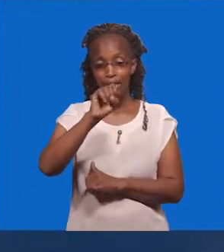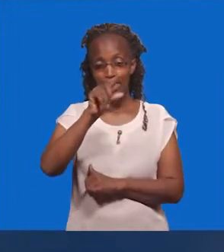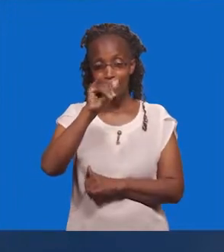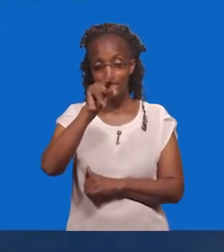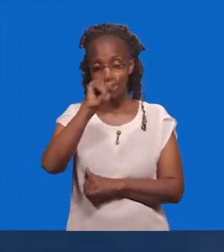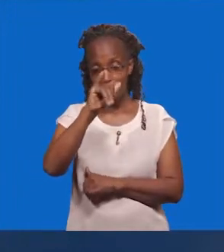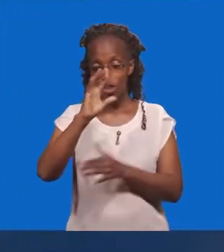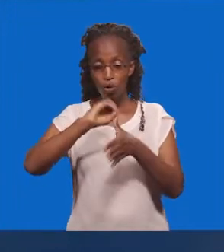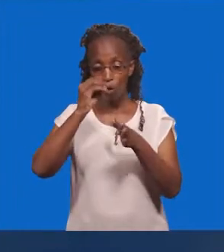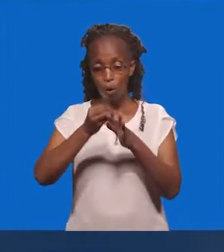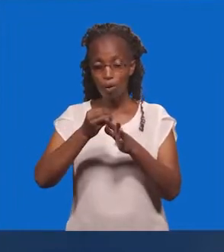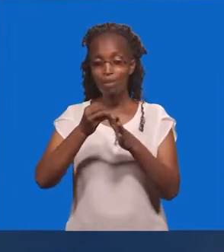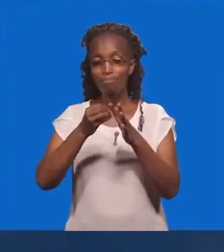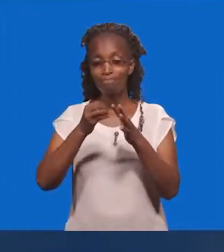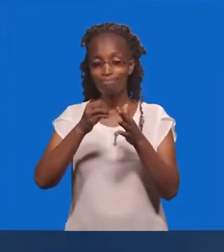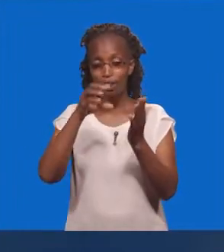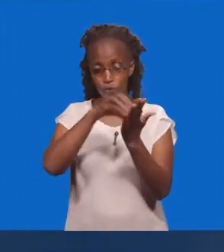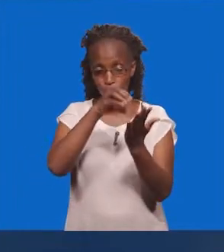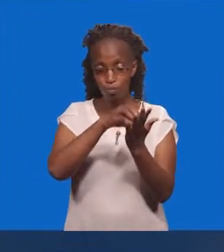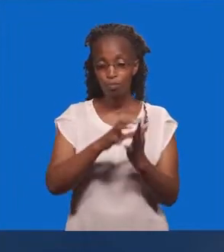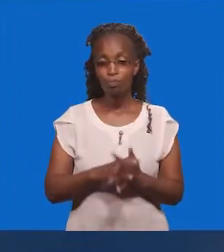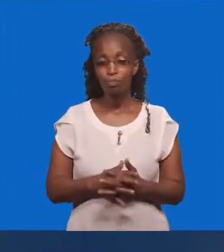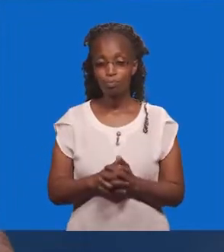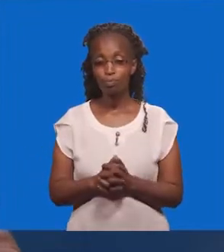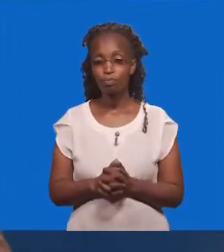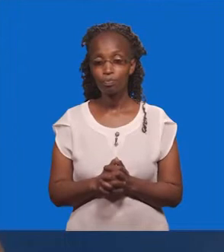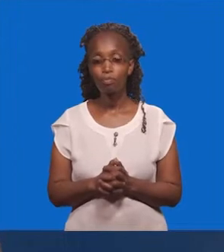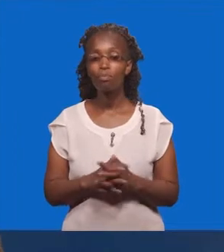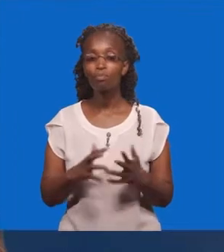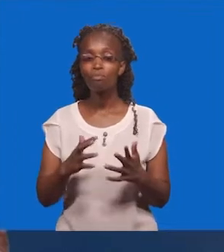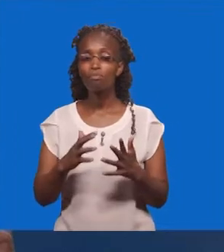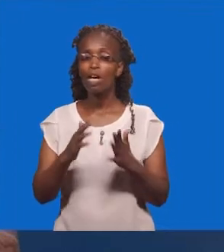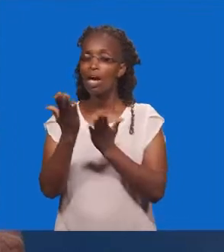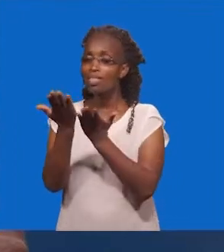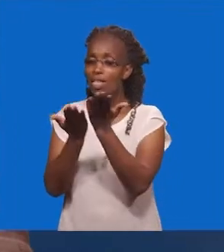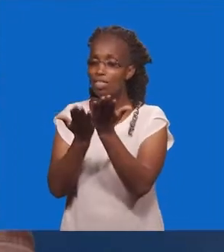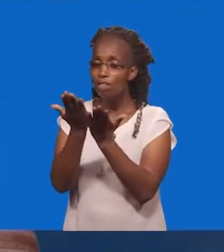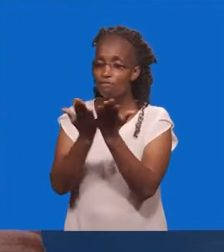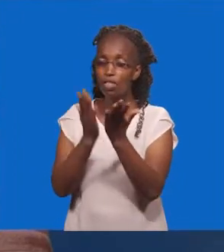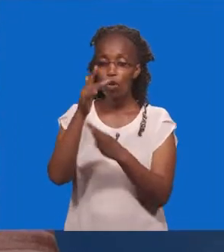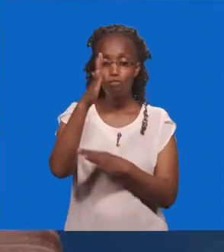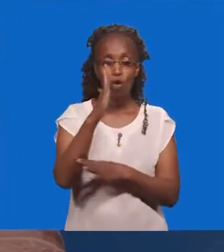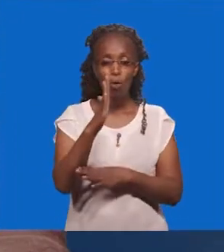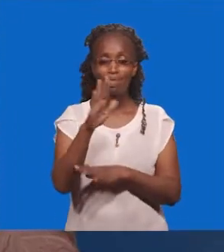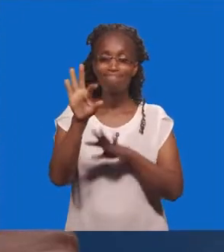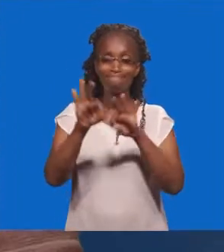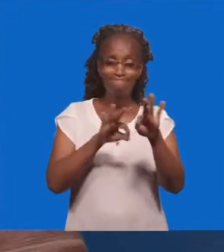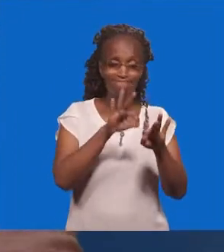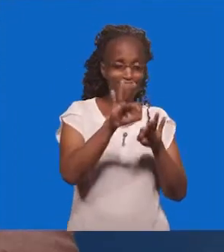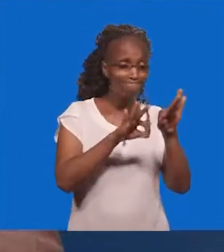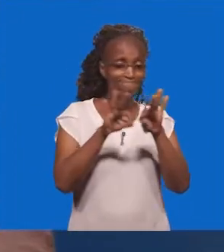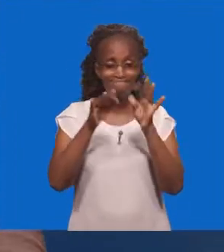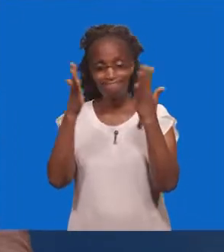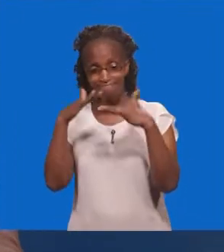Prayer Changes Destiny Mutumishu wa mungu Ambaye tuweze Kuelezewa